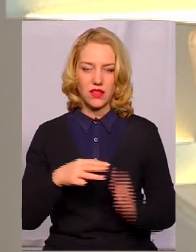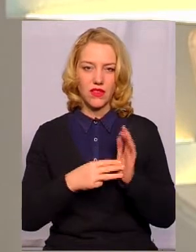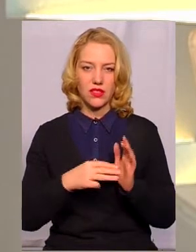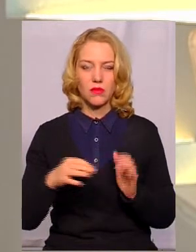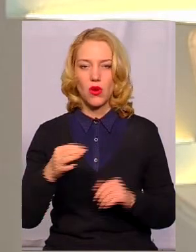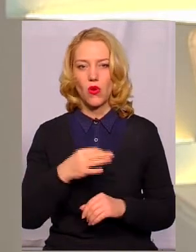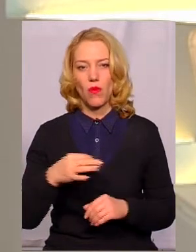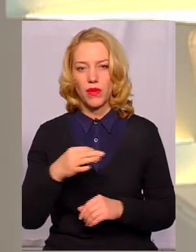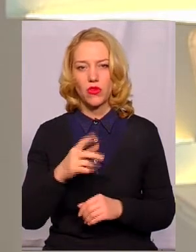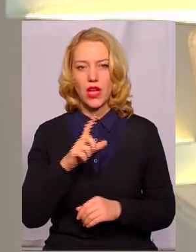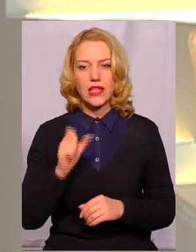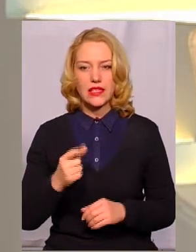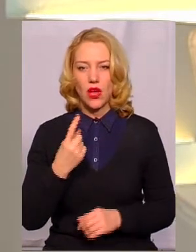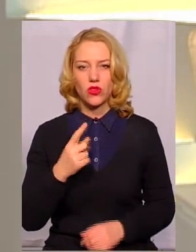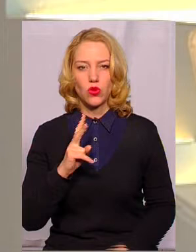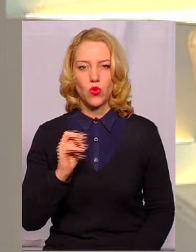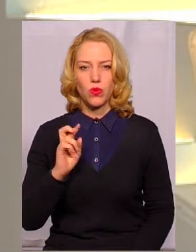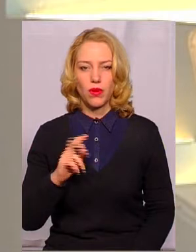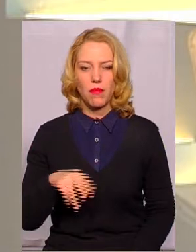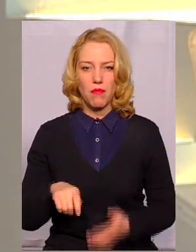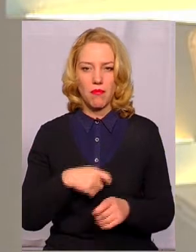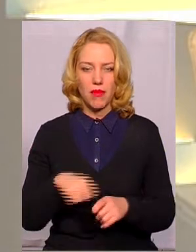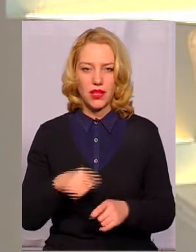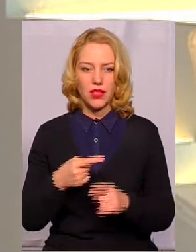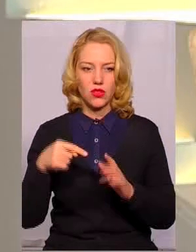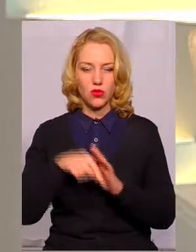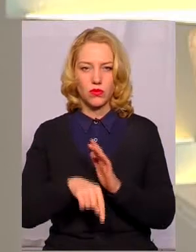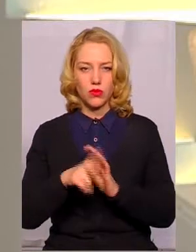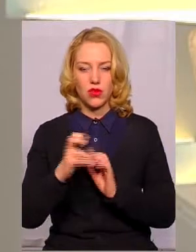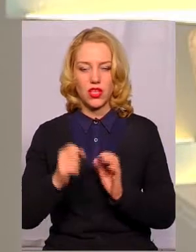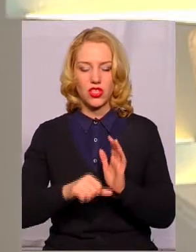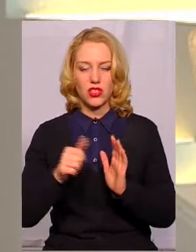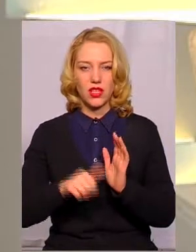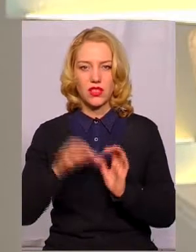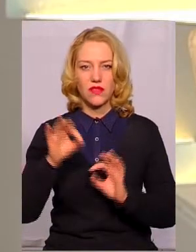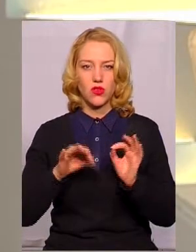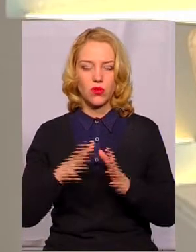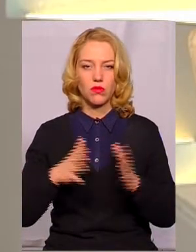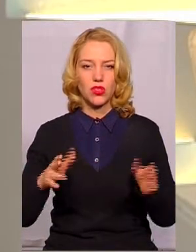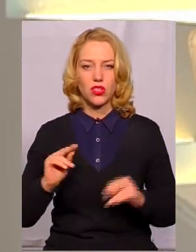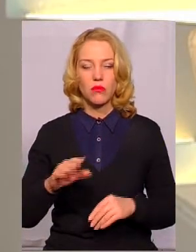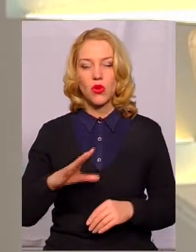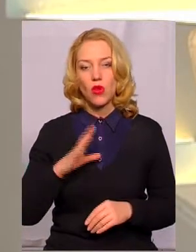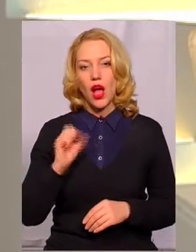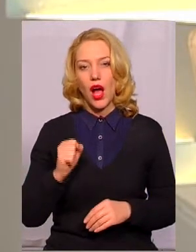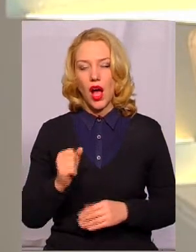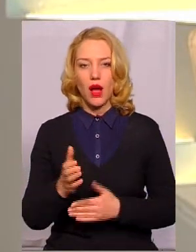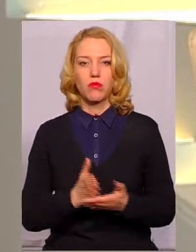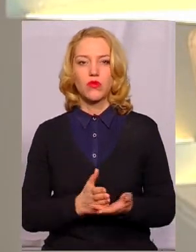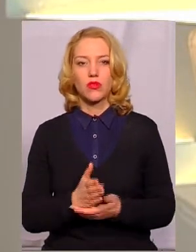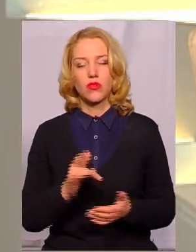копійок за кубічний метр, тобто на 16% більше, ніж було. А послуга